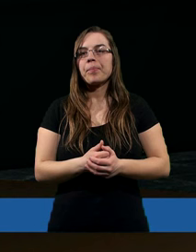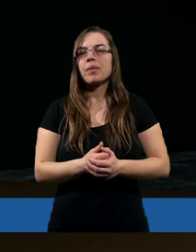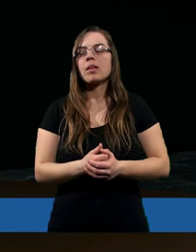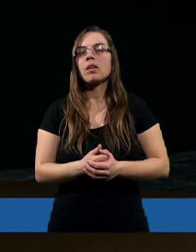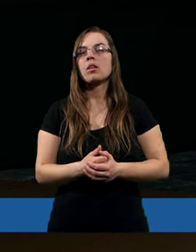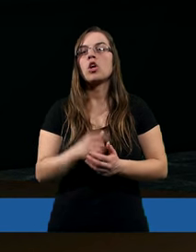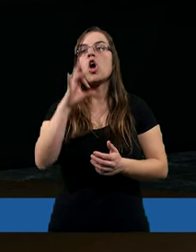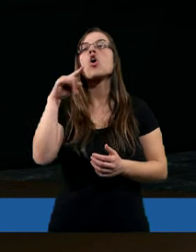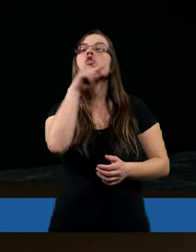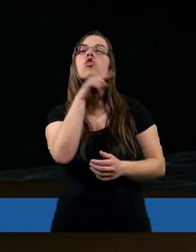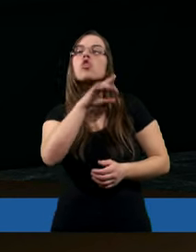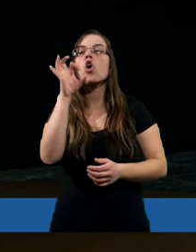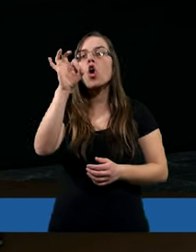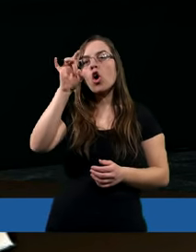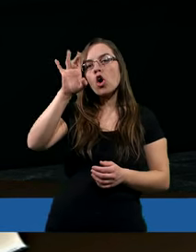gorycz,